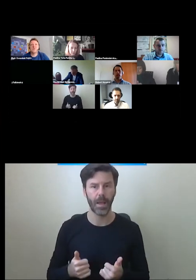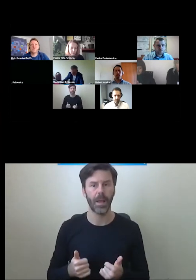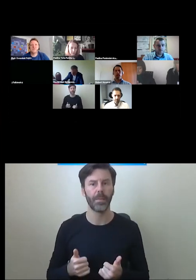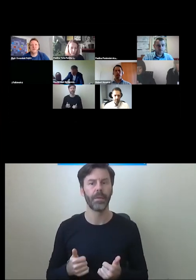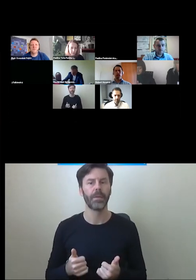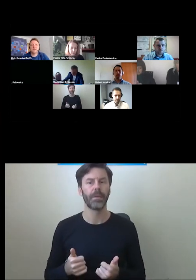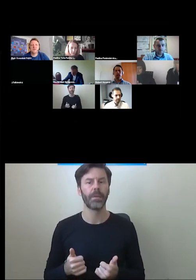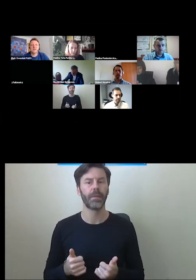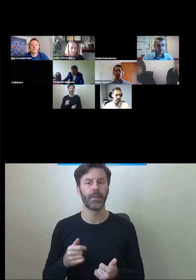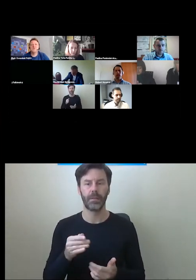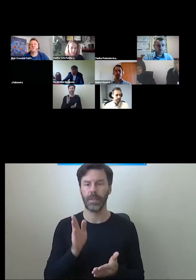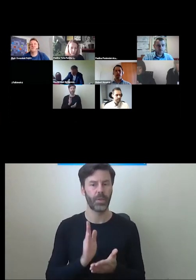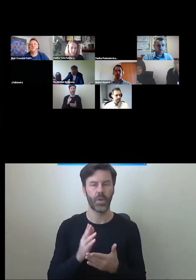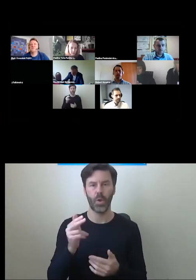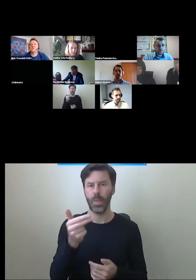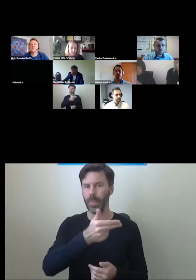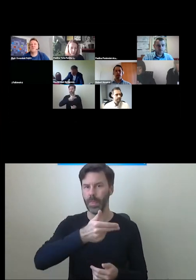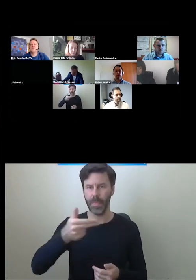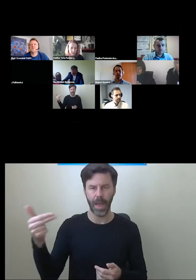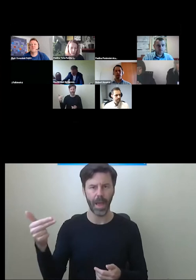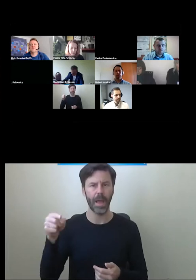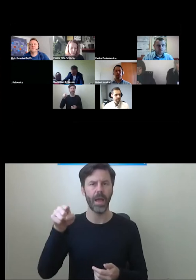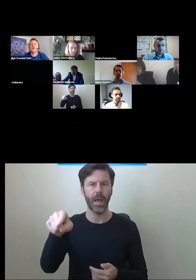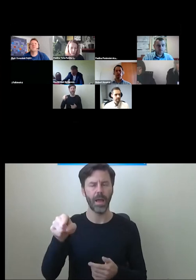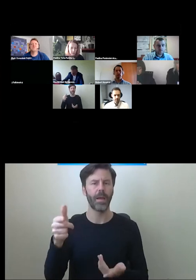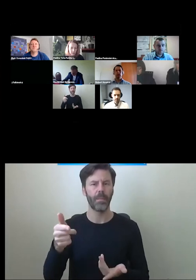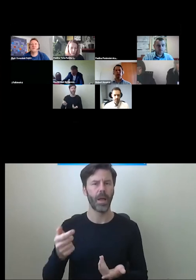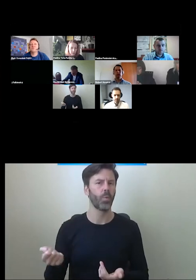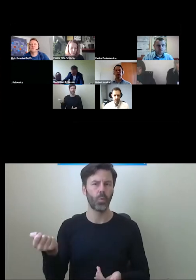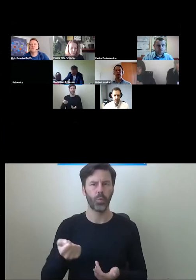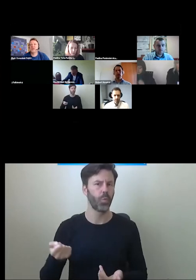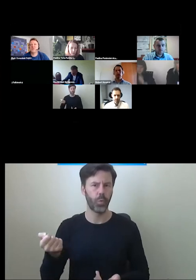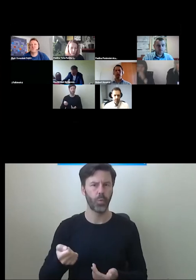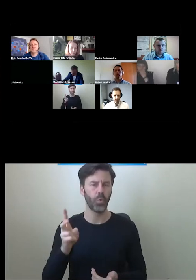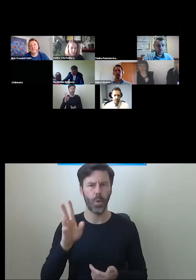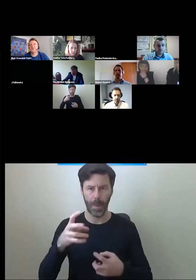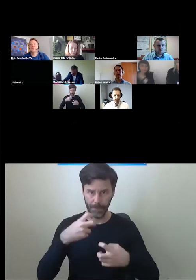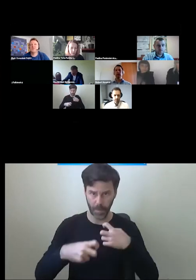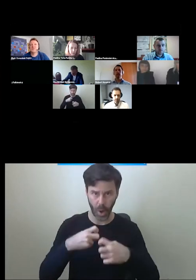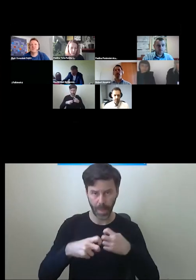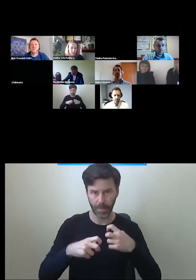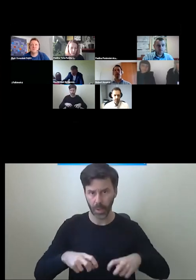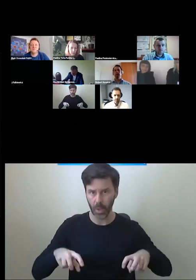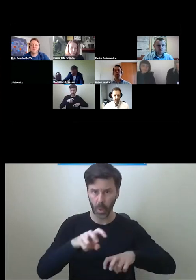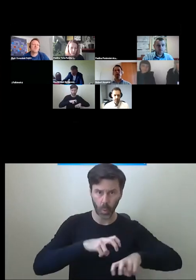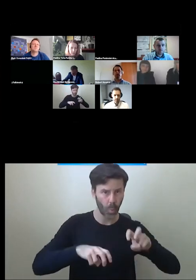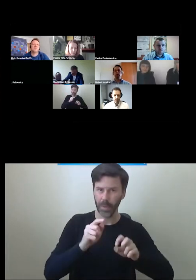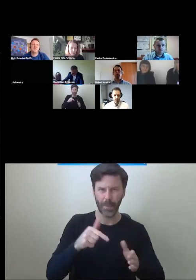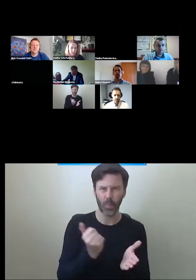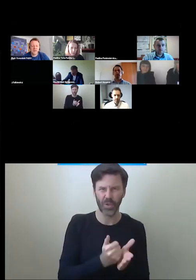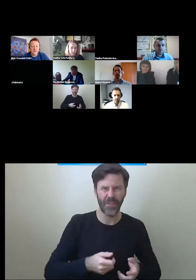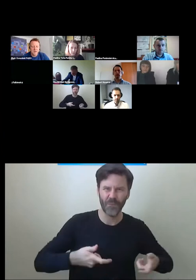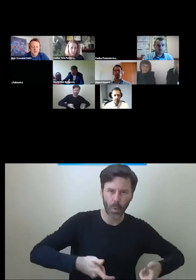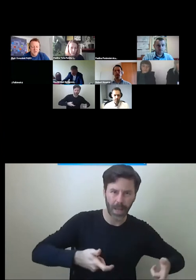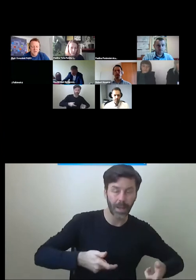w temacie użytkowników mających problemy z poruszaniem się. Niekoniecznie trzeba być na wózku, wystarczy mieć